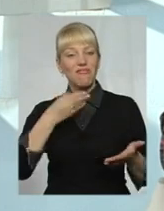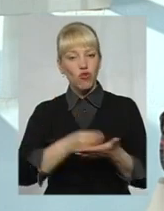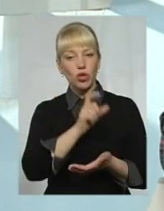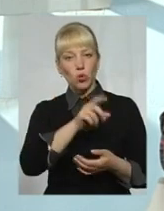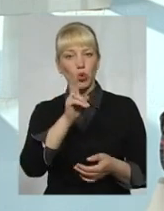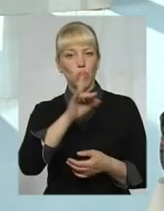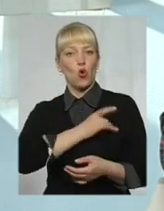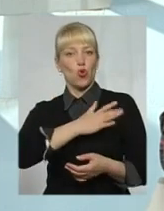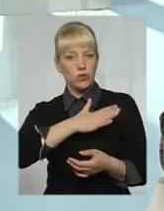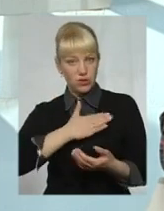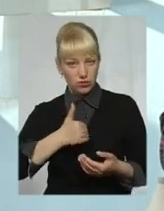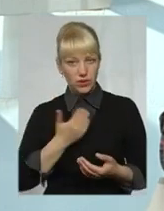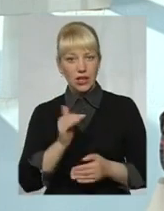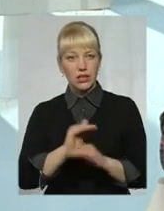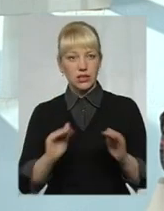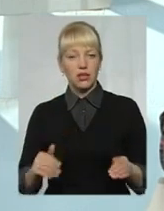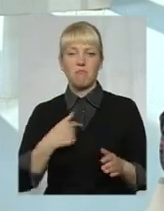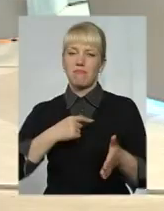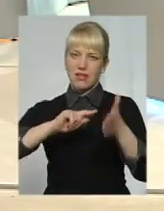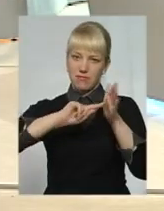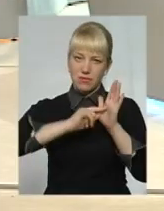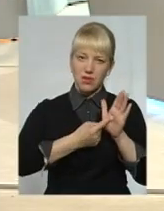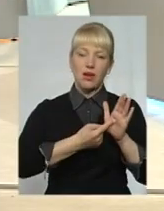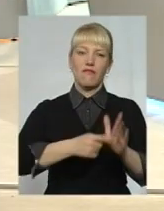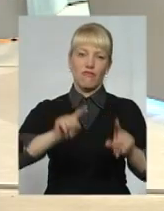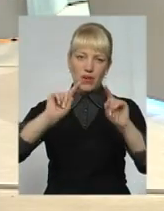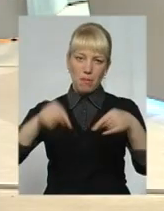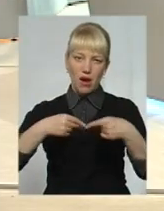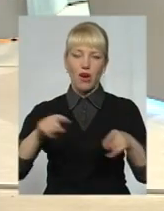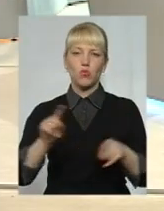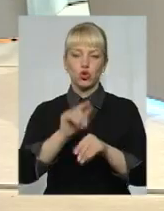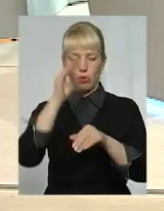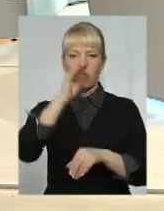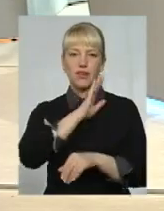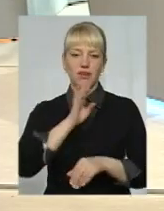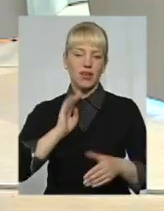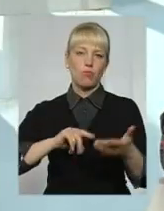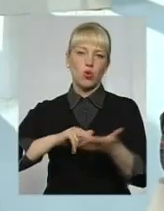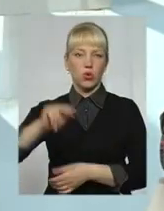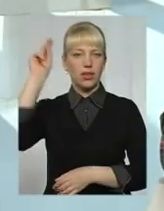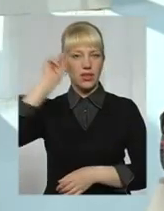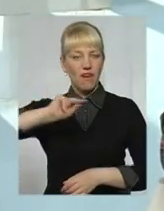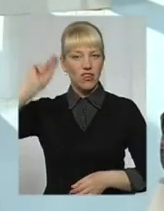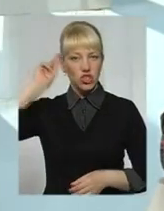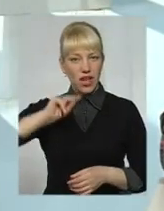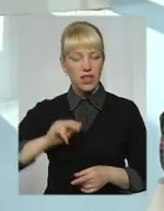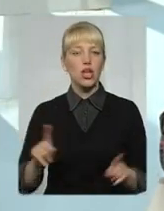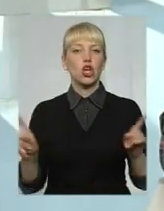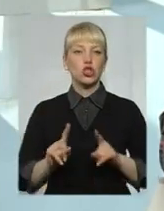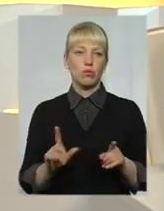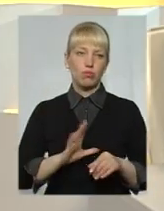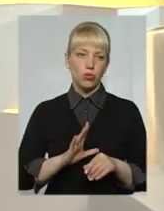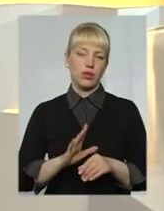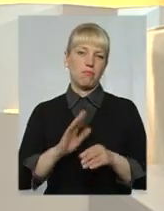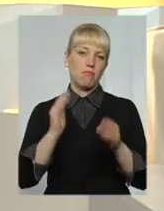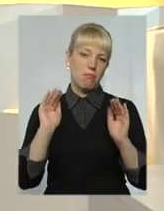ми всім російським словом настоятельно рекомендуємо і вимагаємо, щоб батьки проходили навчання, щоб було менше повернення.